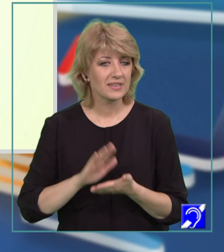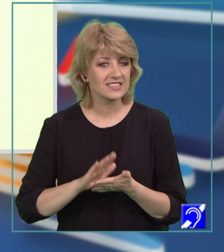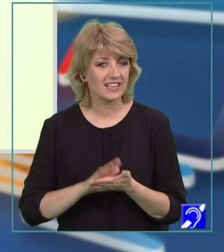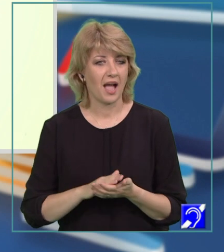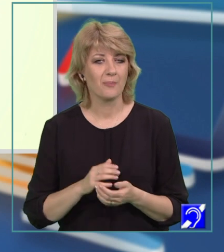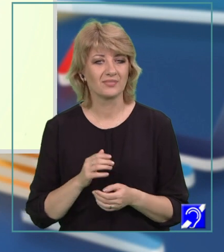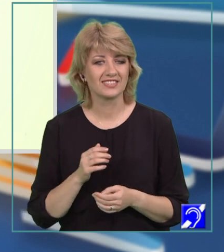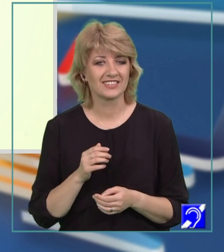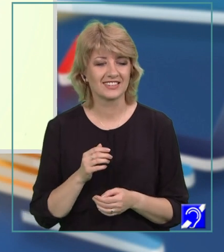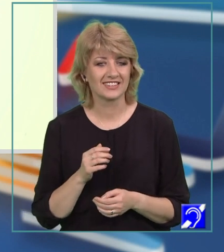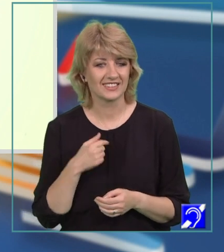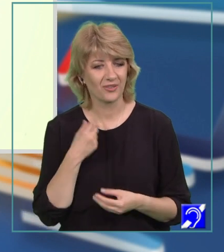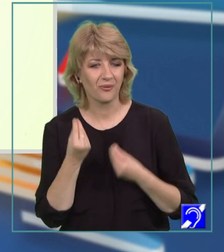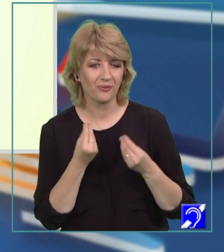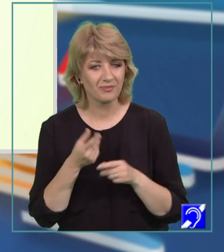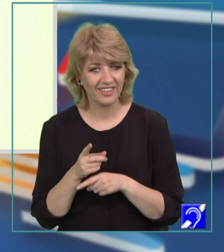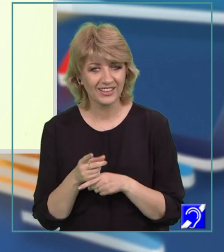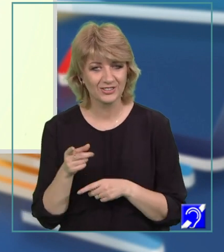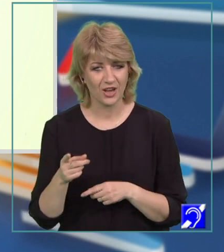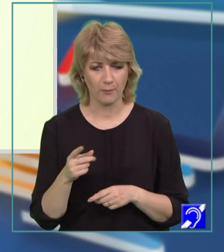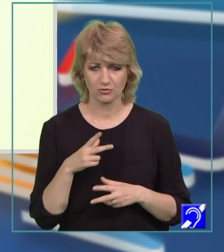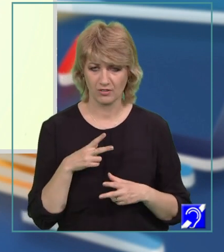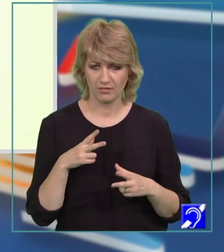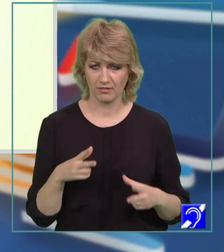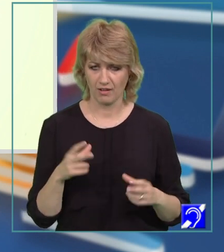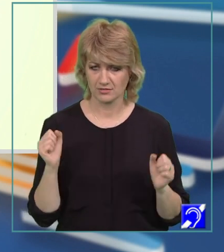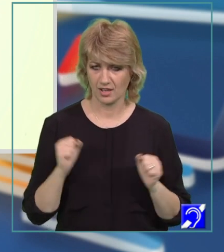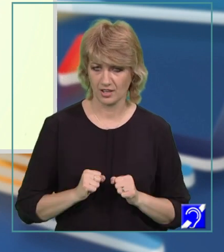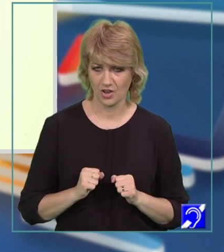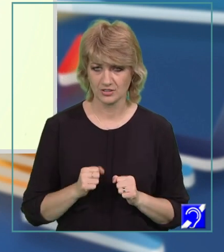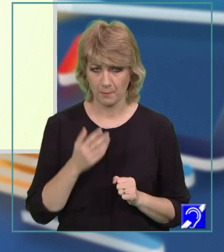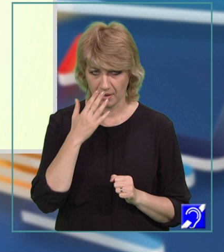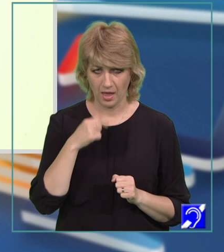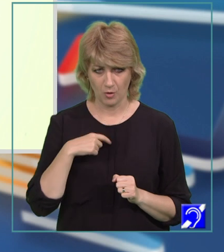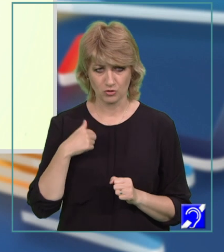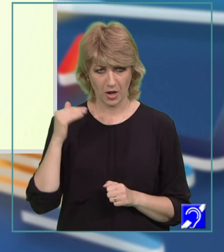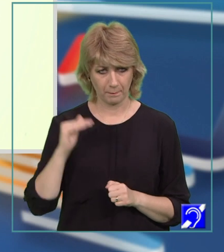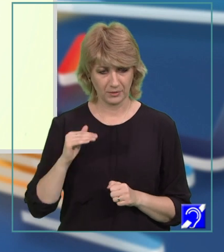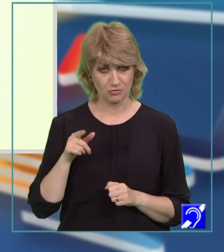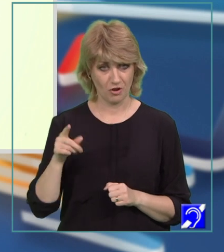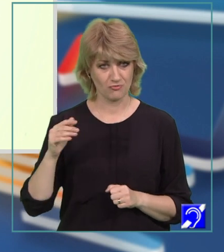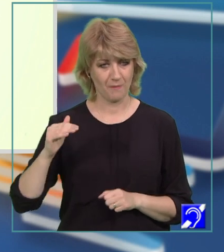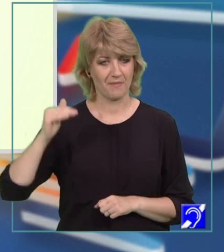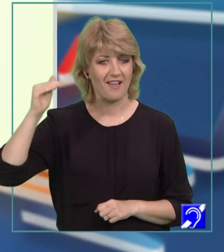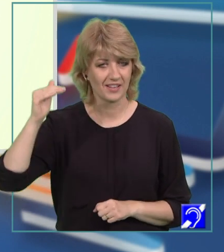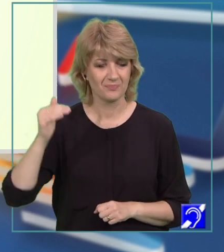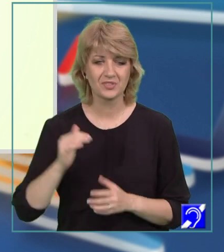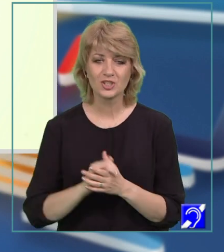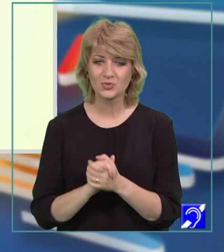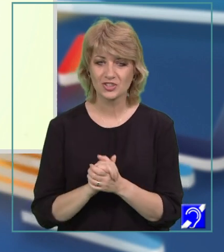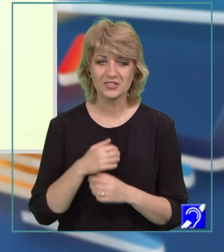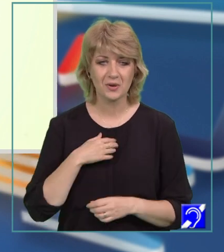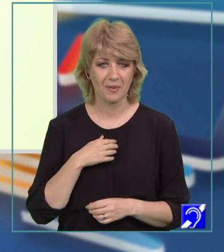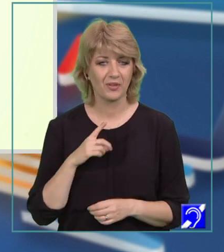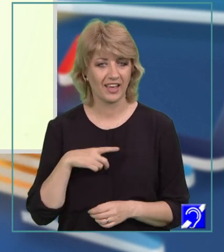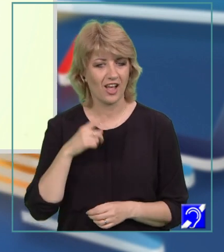tonul glumeț și ea pe cel grav. Păream eu cel mic și ea cea mare. Succesul meu